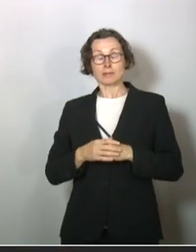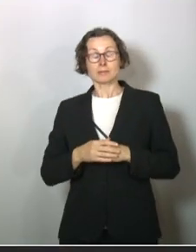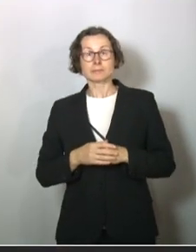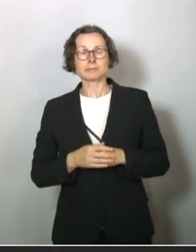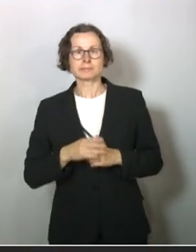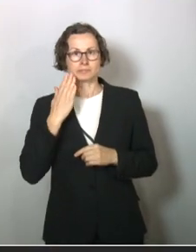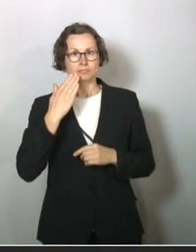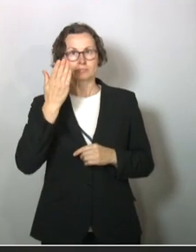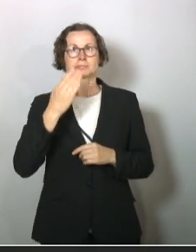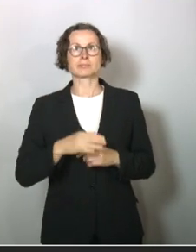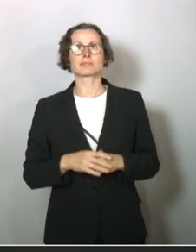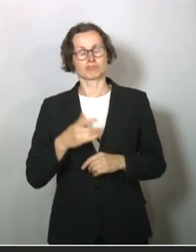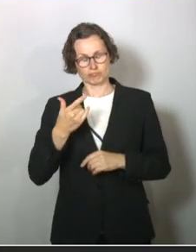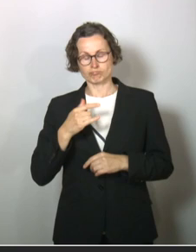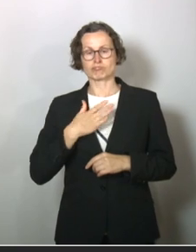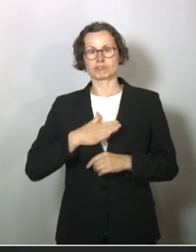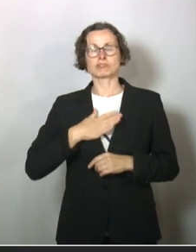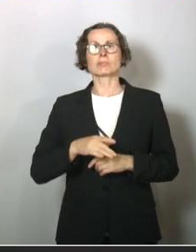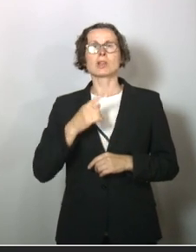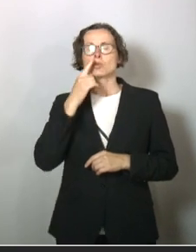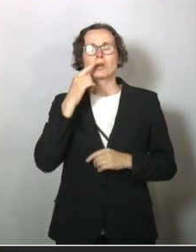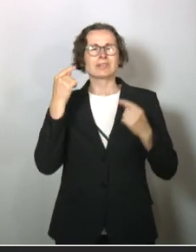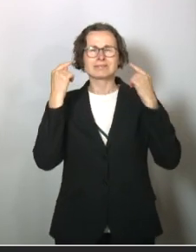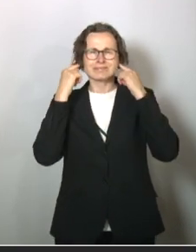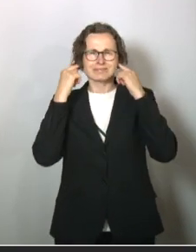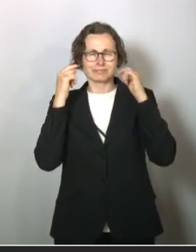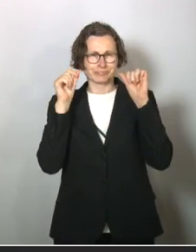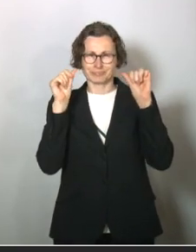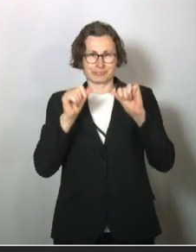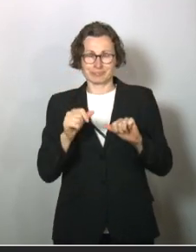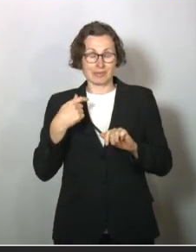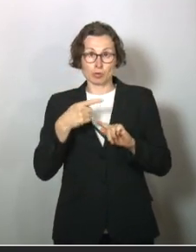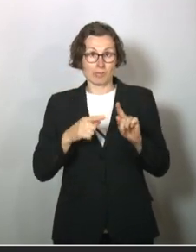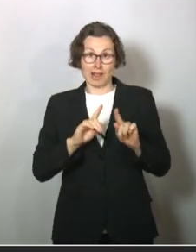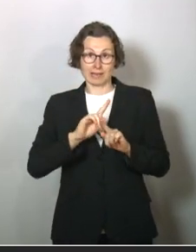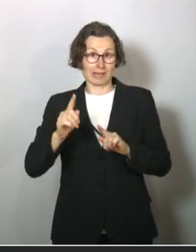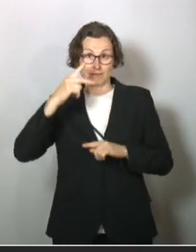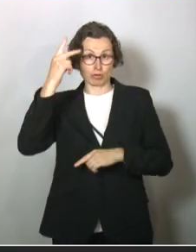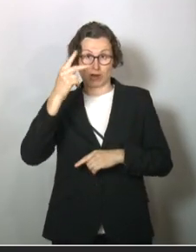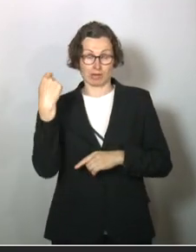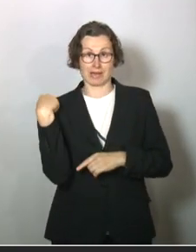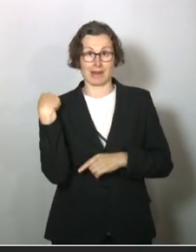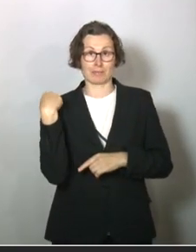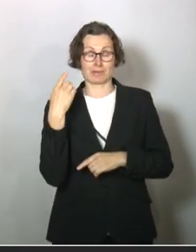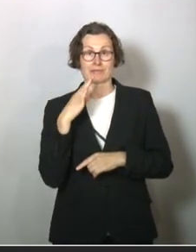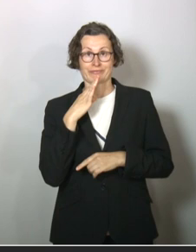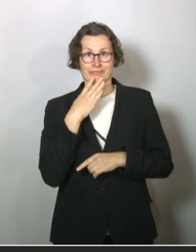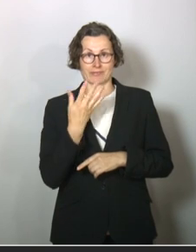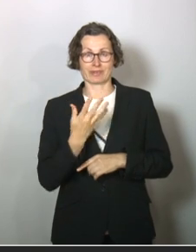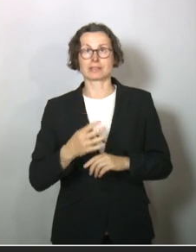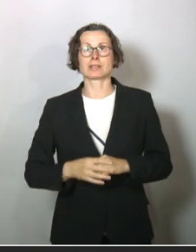Ja, bitte. Ich mache gerne weiter. Ich habe nur sehr, also ihr habt jetzt zum Teil nicht verstanden, was zuletzt gesagt worden ist. Ah, okay.